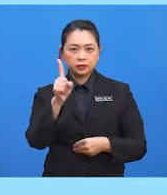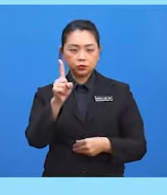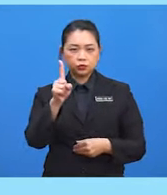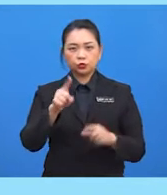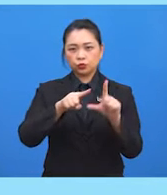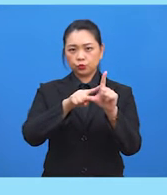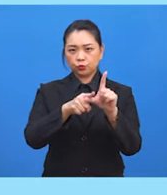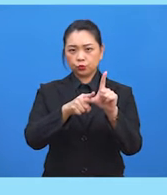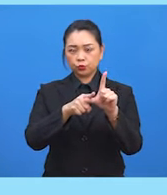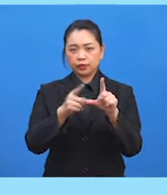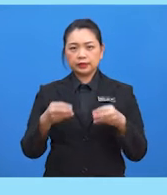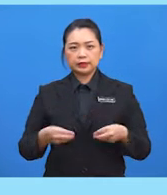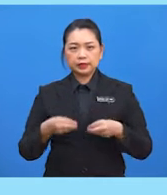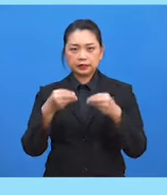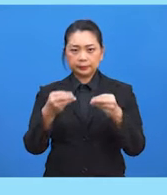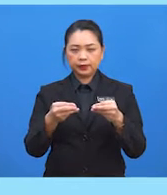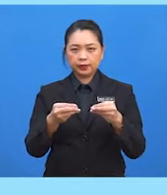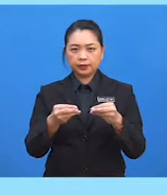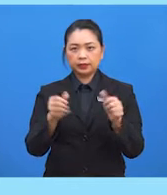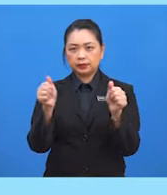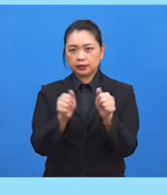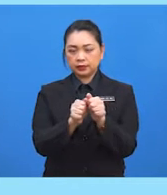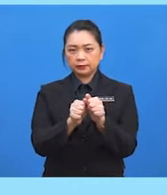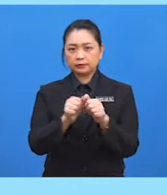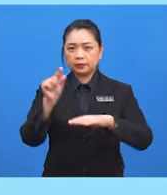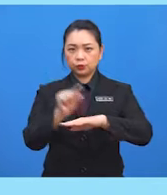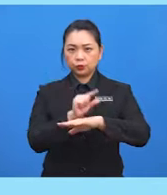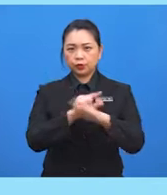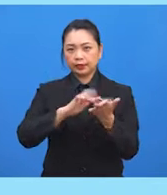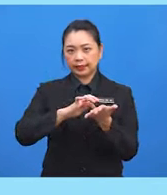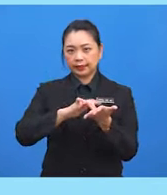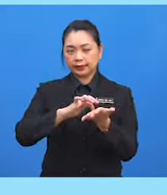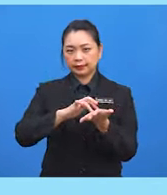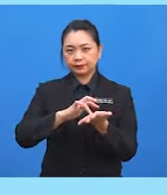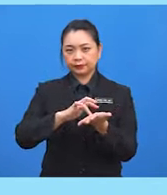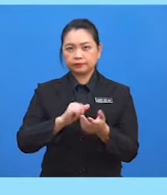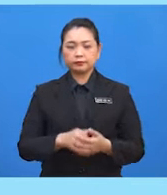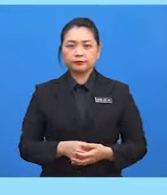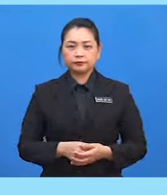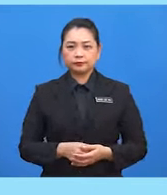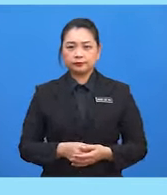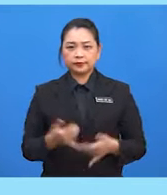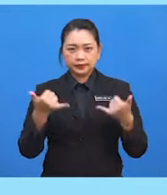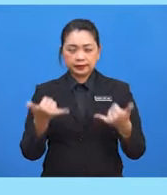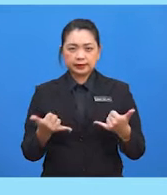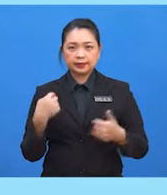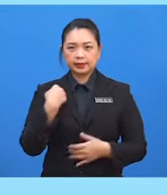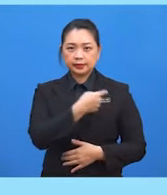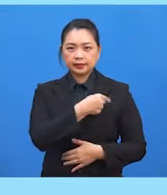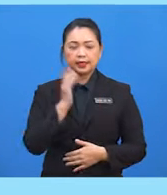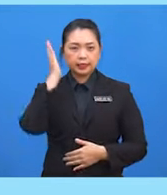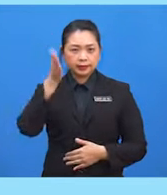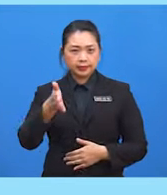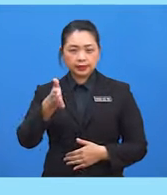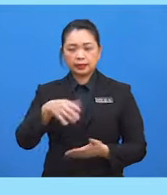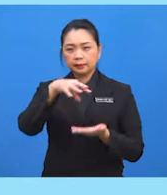sudut yang diberi dengan menggunakan kalkulator. Sekarang, kita akan